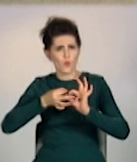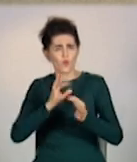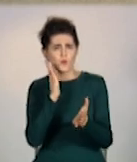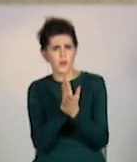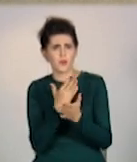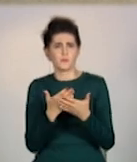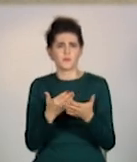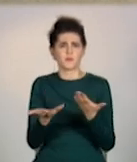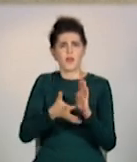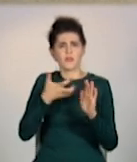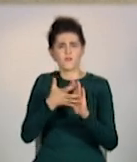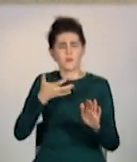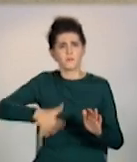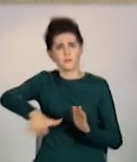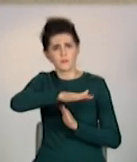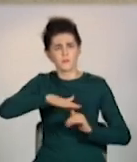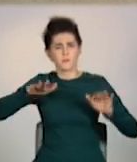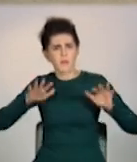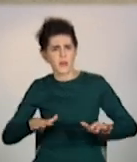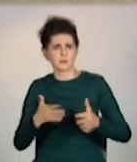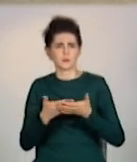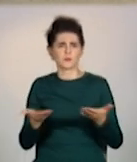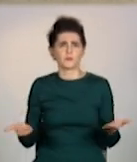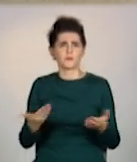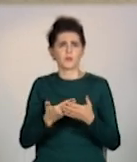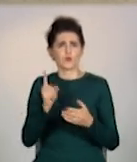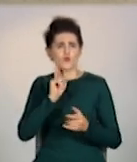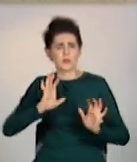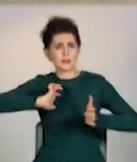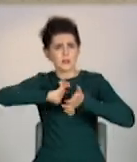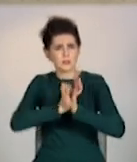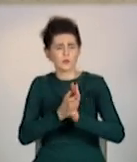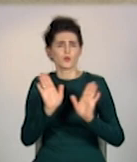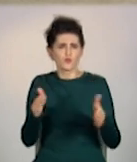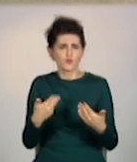недостатньо в чомусь площаді, може, якась скучність небагалі.